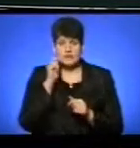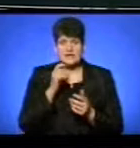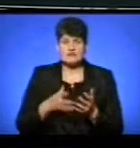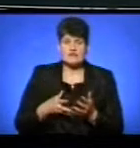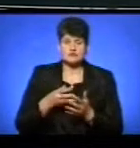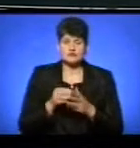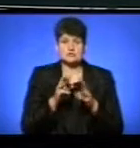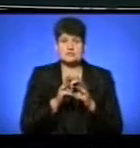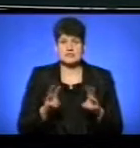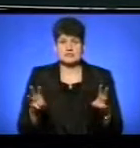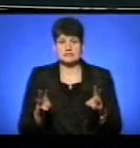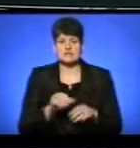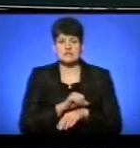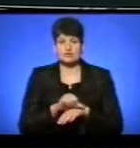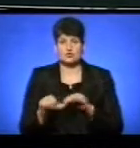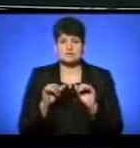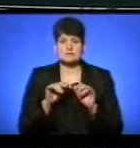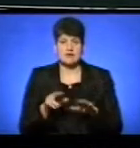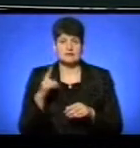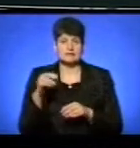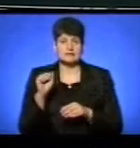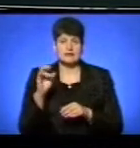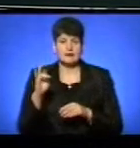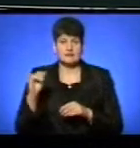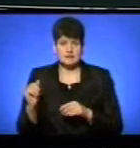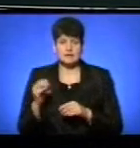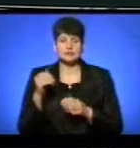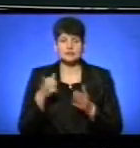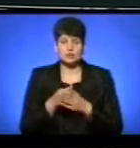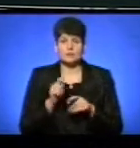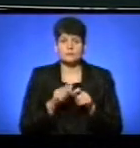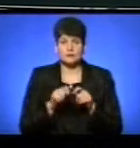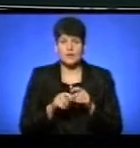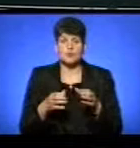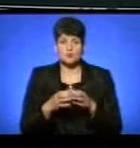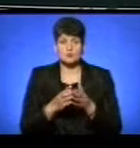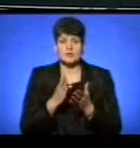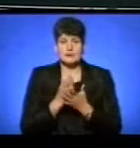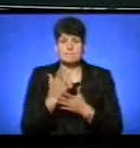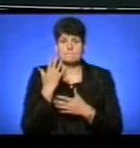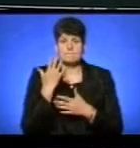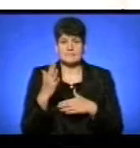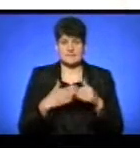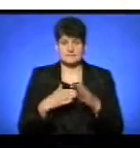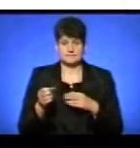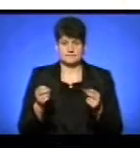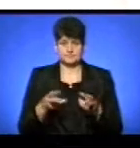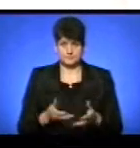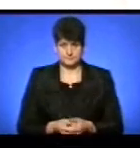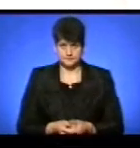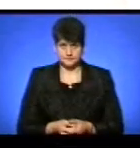Міністерством закордонних справ Данії. До моніторингової групи задіяно 5 фахівців. Це